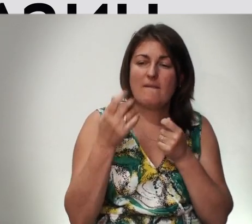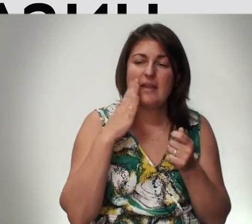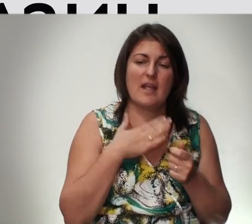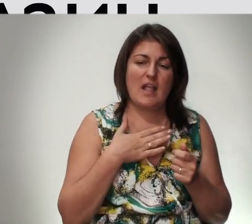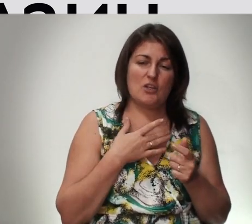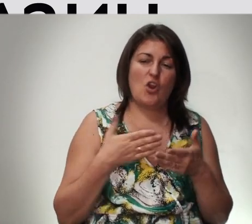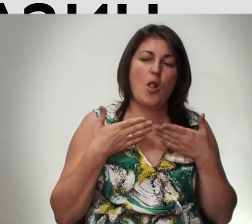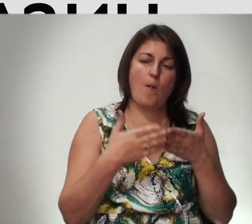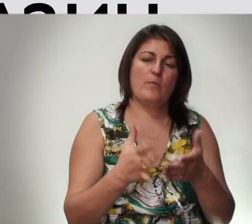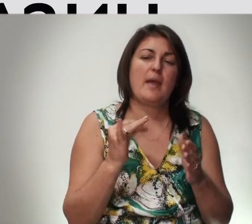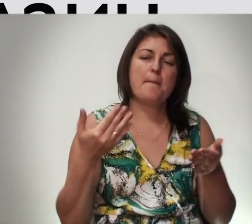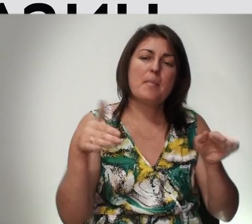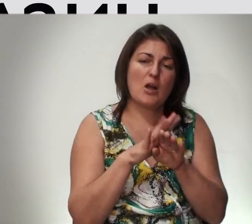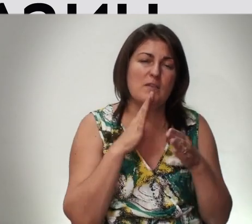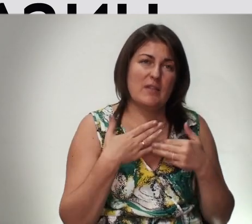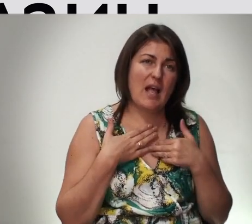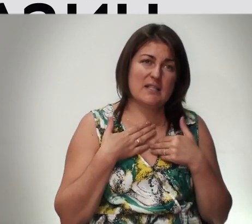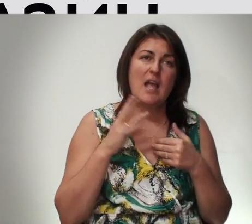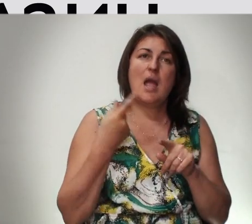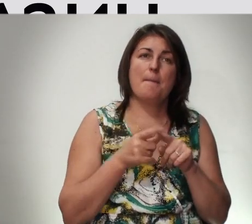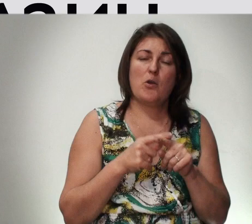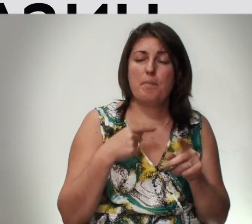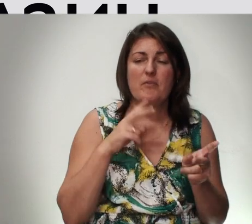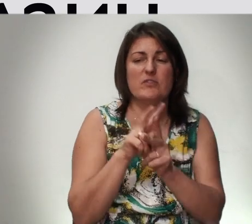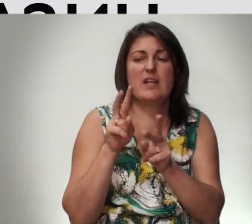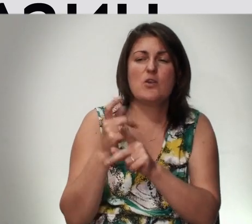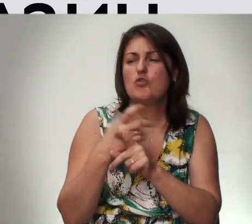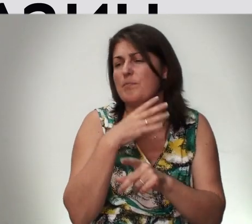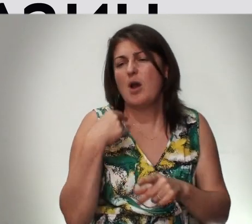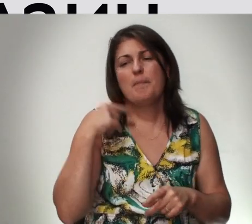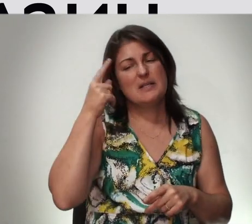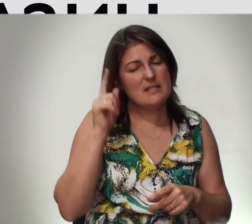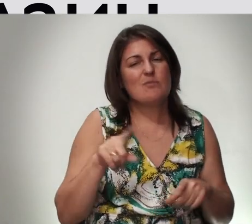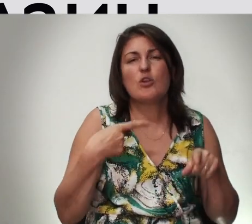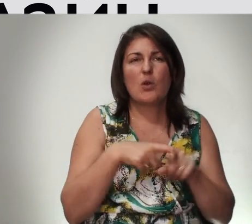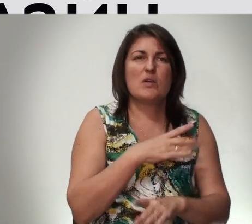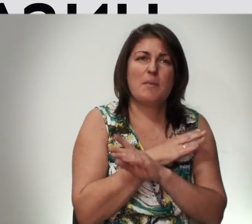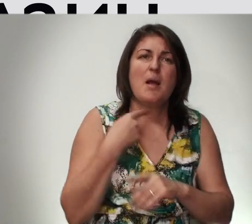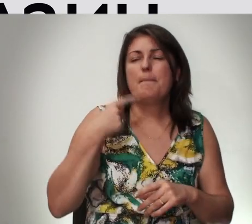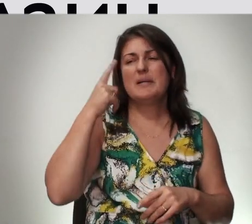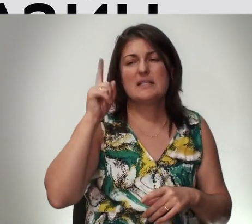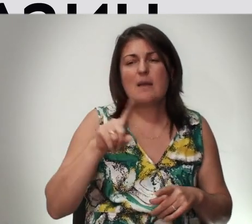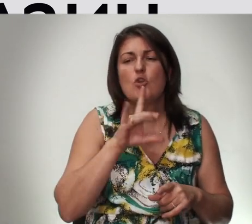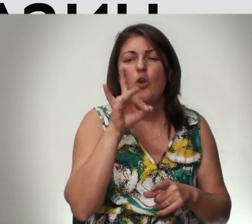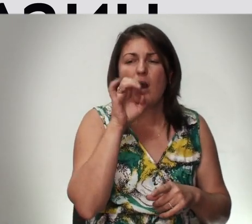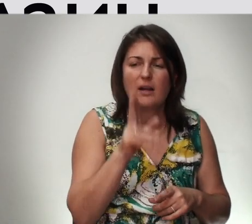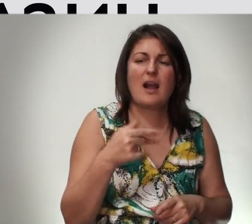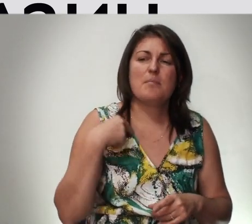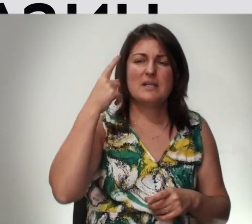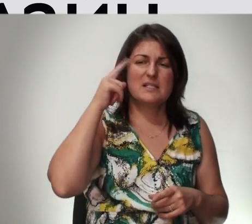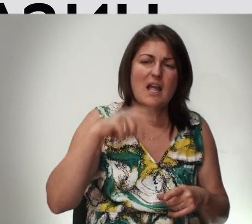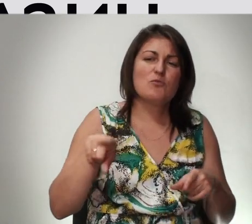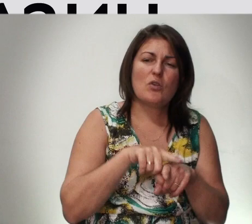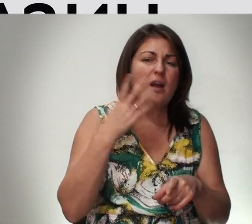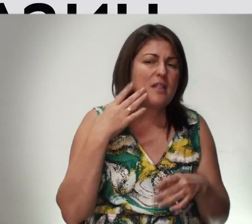Лодки Жизни Благословил Нас И Поэтому Мы Встретили Очень Много Мы Знаем Что Такой Смерть Мы Знаем Что Такой Рак Мы Знаем Что